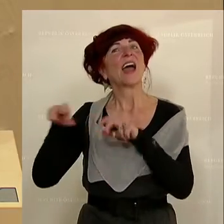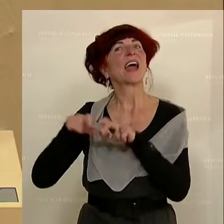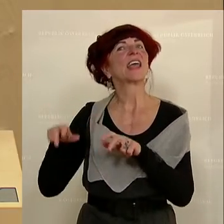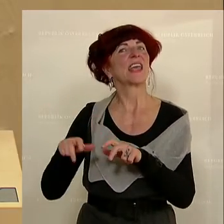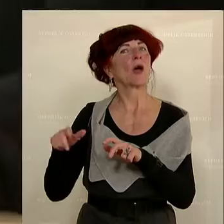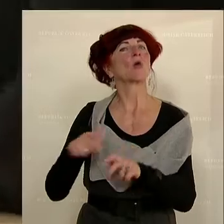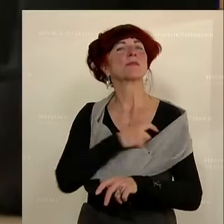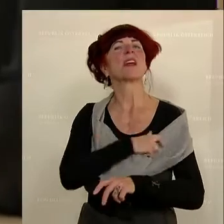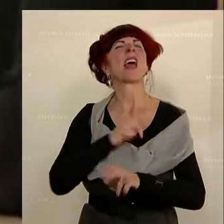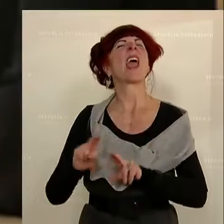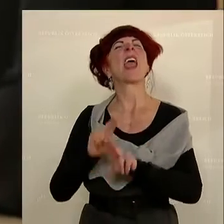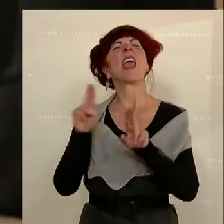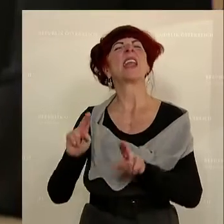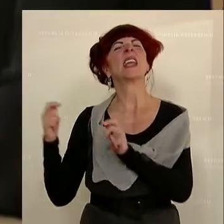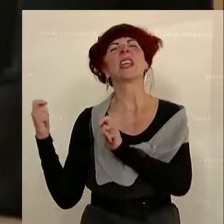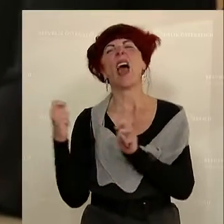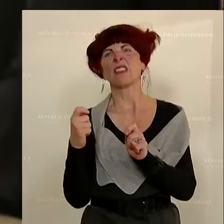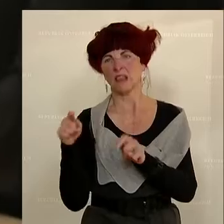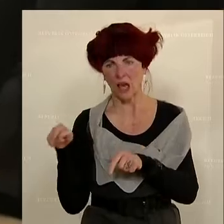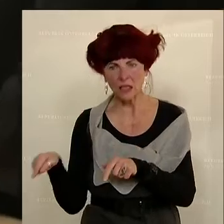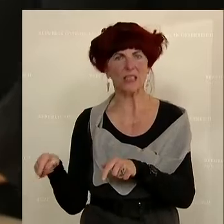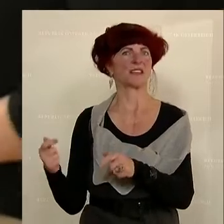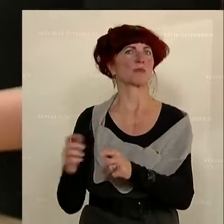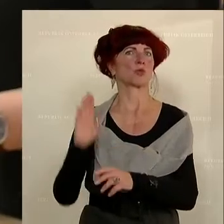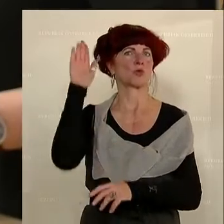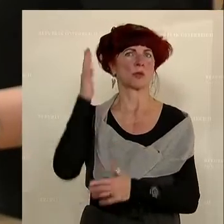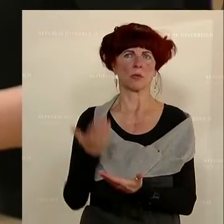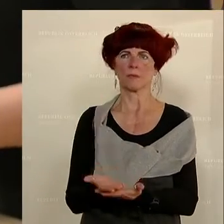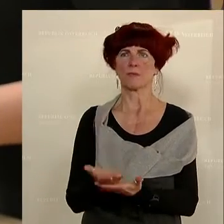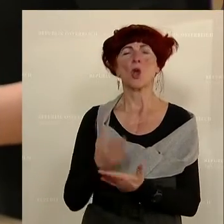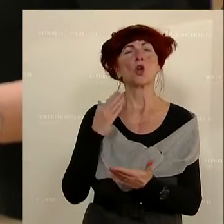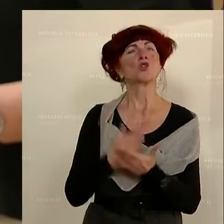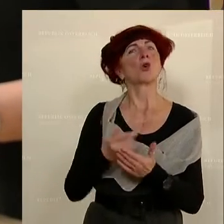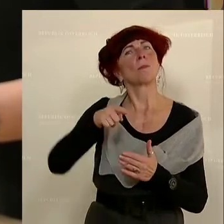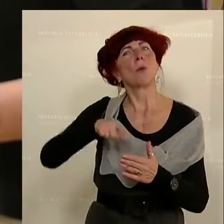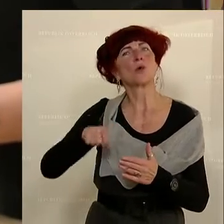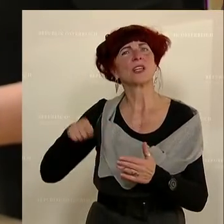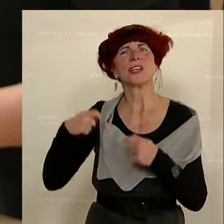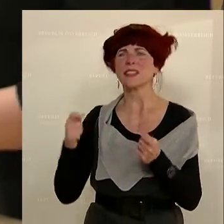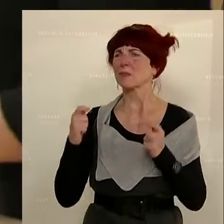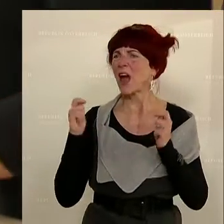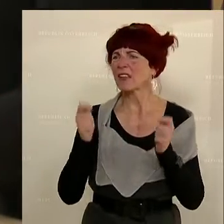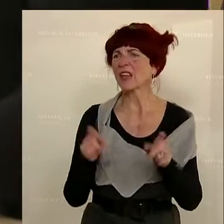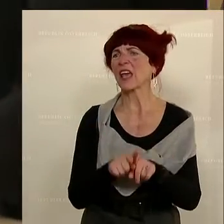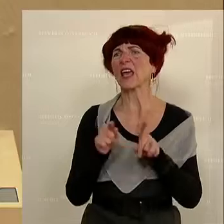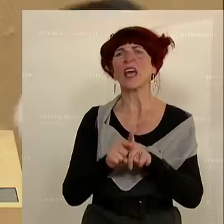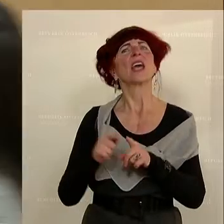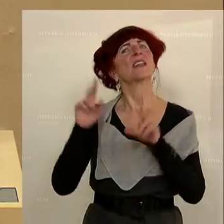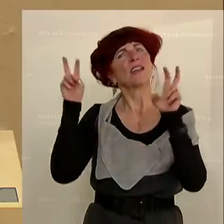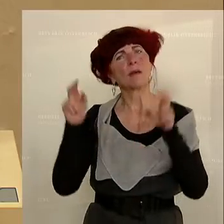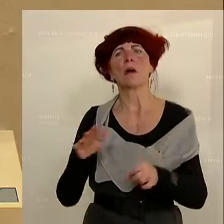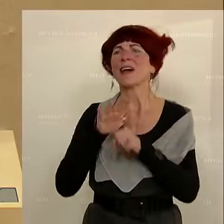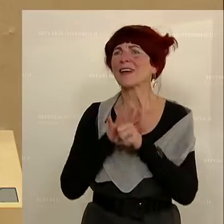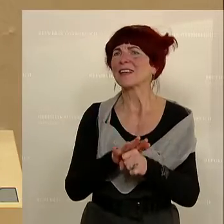Anträge, um denen dann zuzustimmen. Seit Monaten liegen Anträge zum Thema Diskriminierung von älteren Menschen bei der